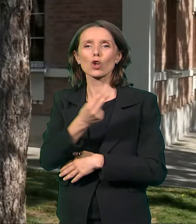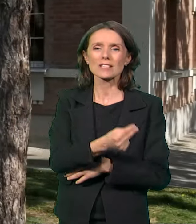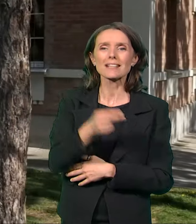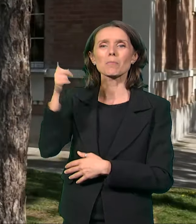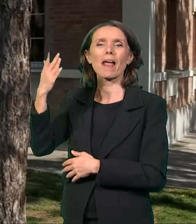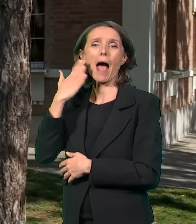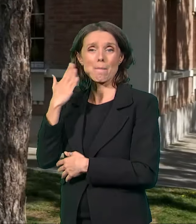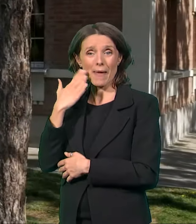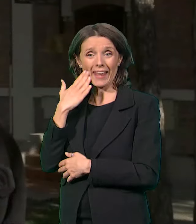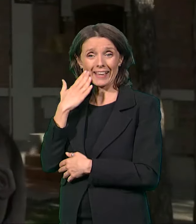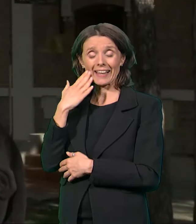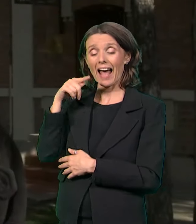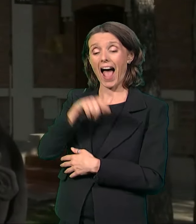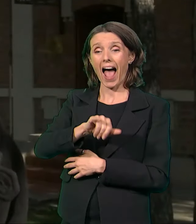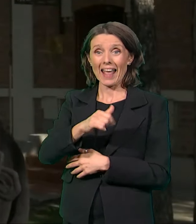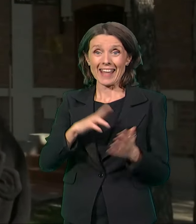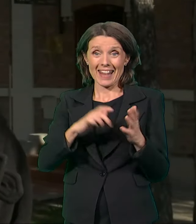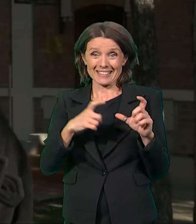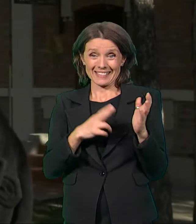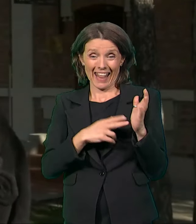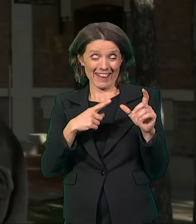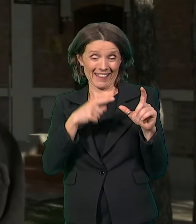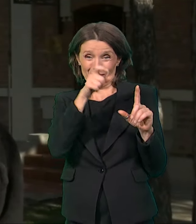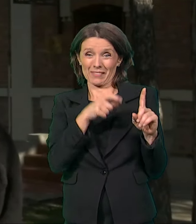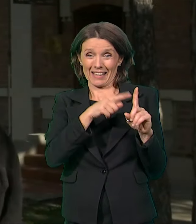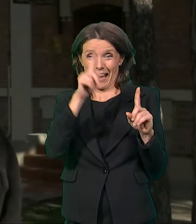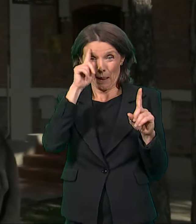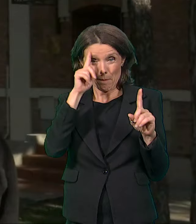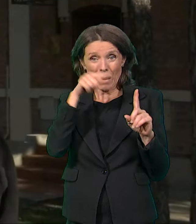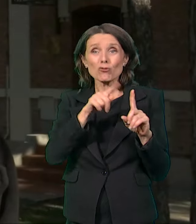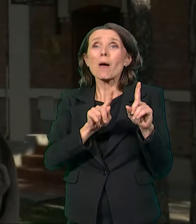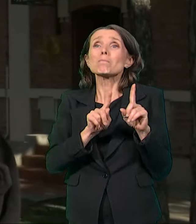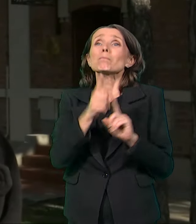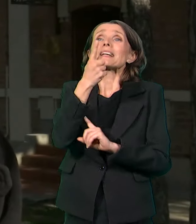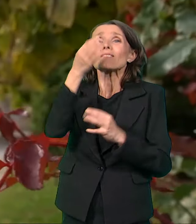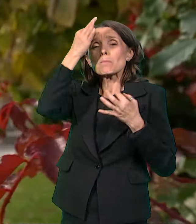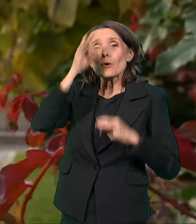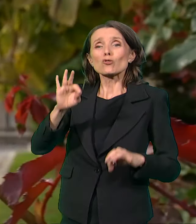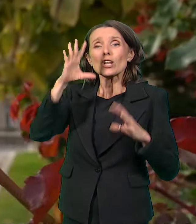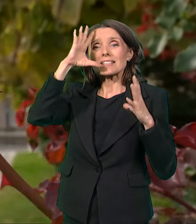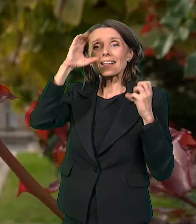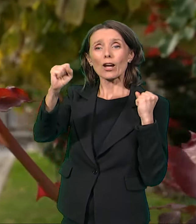je bio prvi naš diplomatski predstavnik u tom zvanju, prvi počasni konzul.